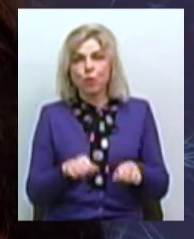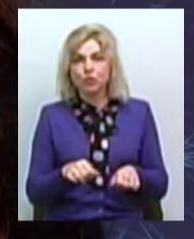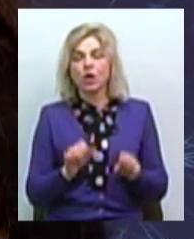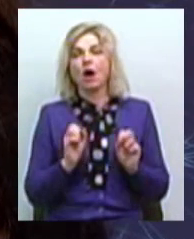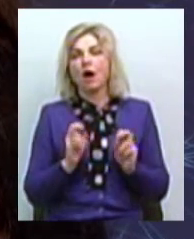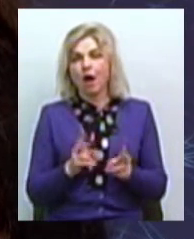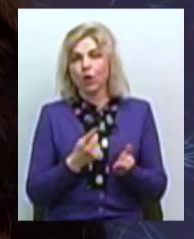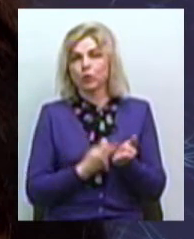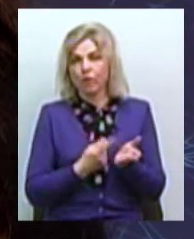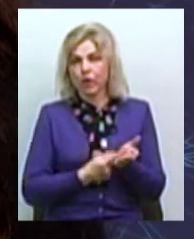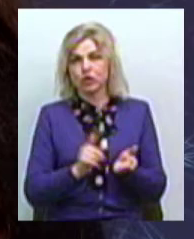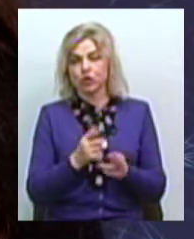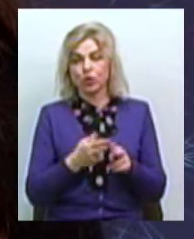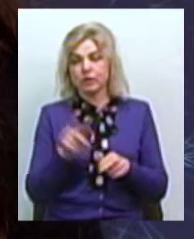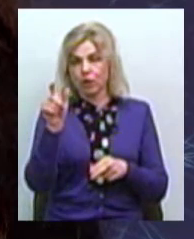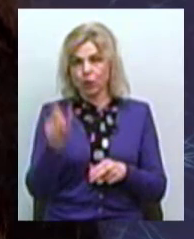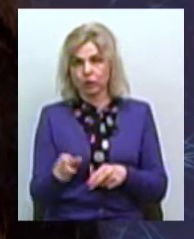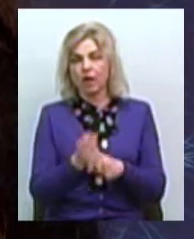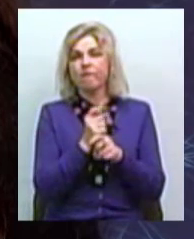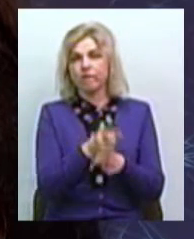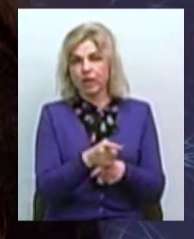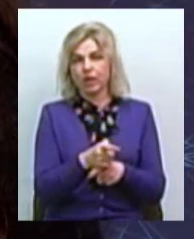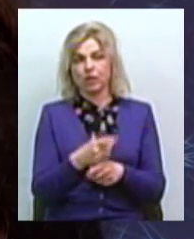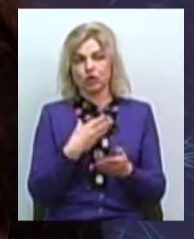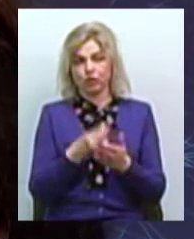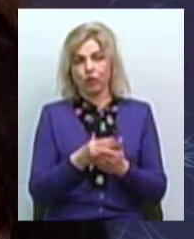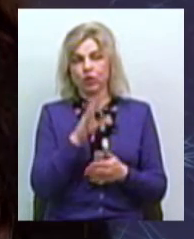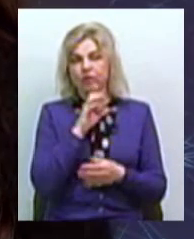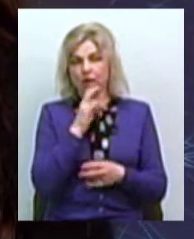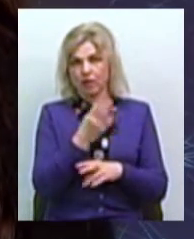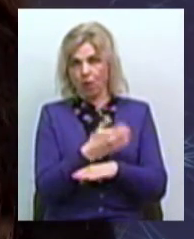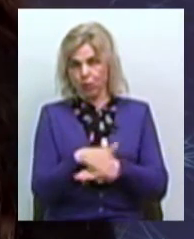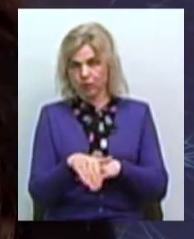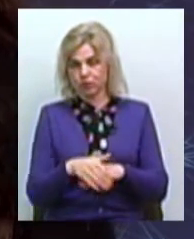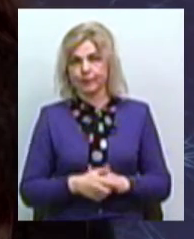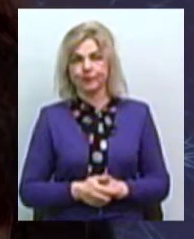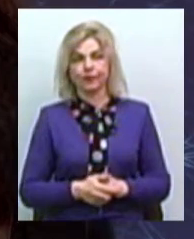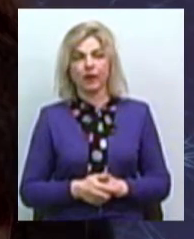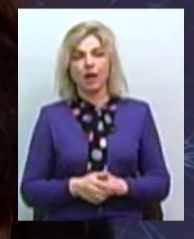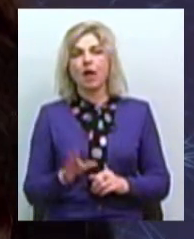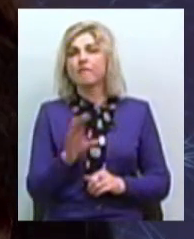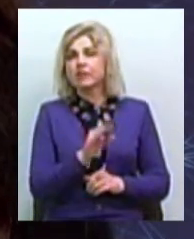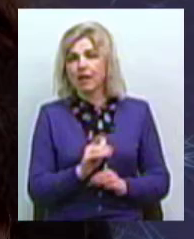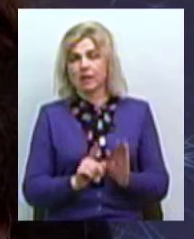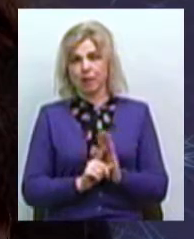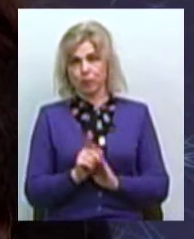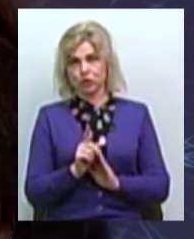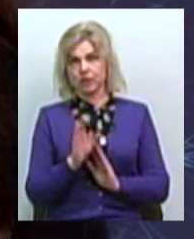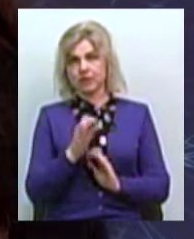що саме ця людина викинула свою тварину на вулицю? Дивіться, насправді все розпочинається з